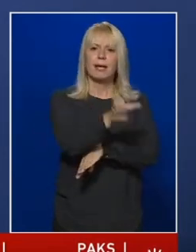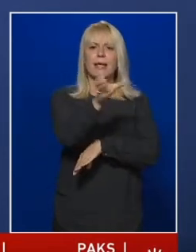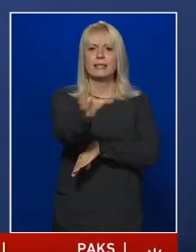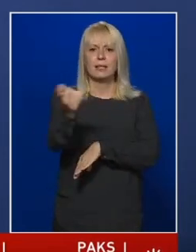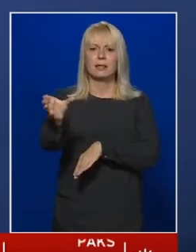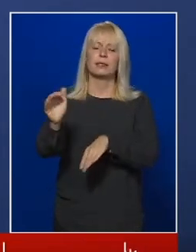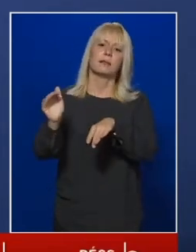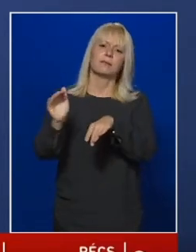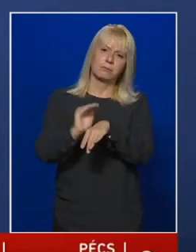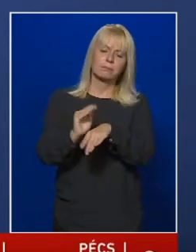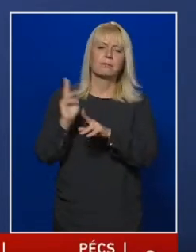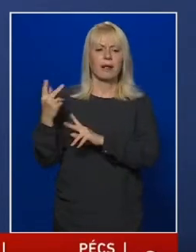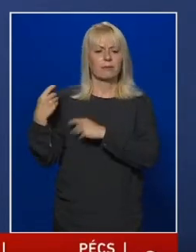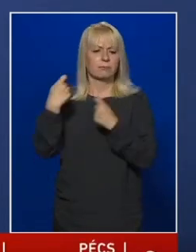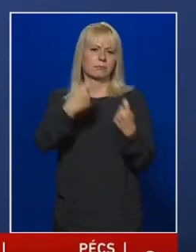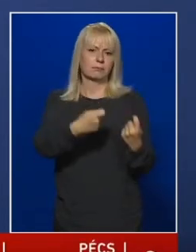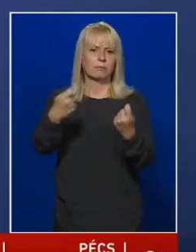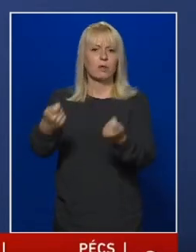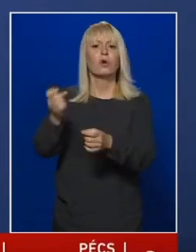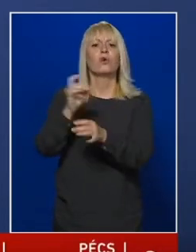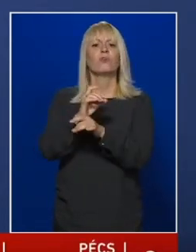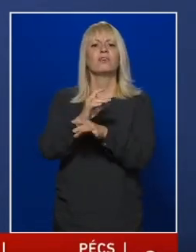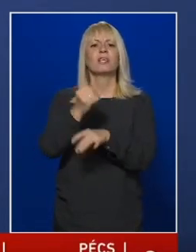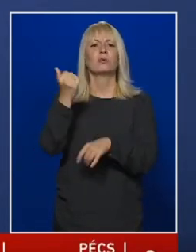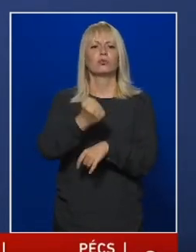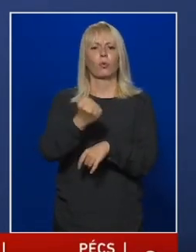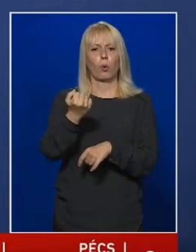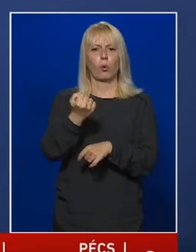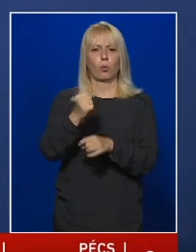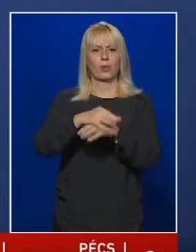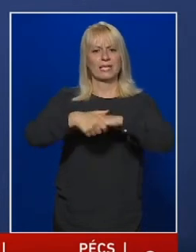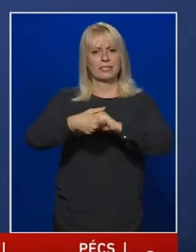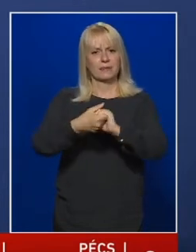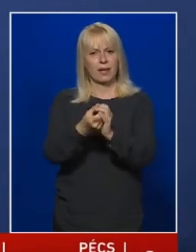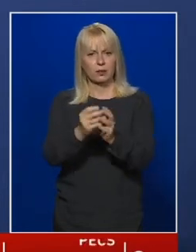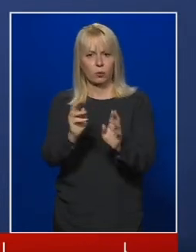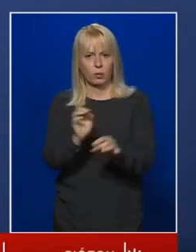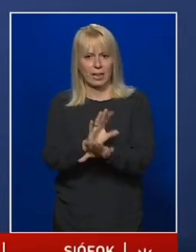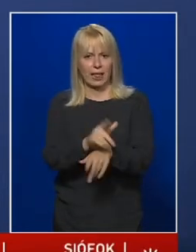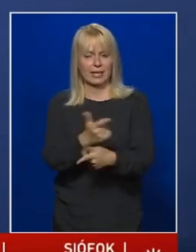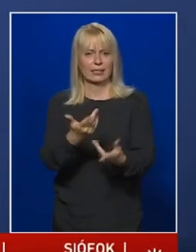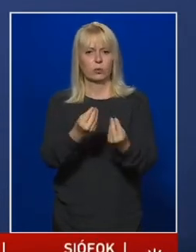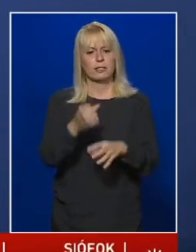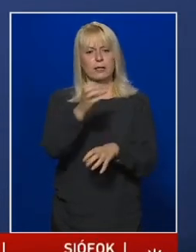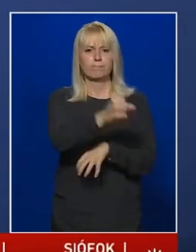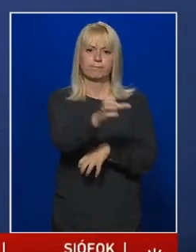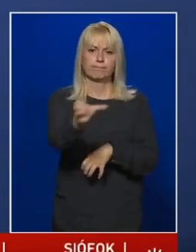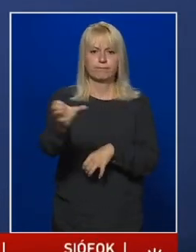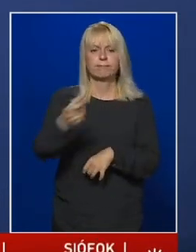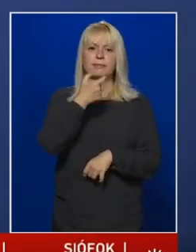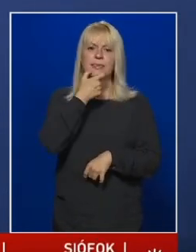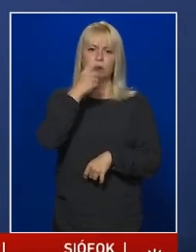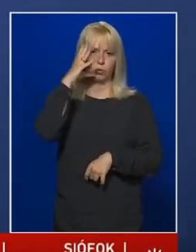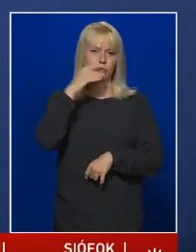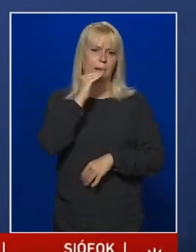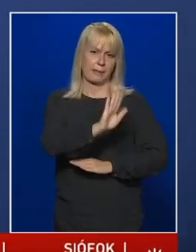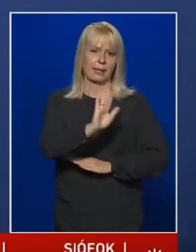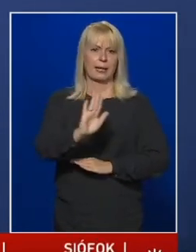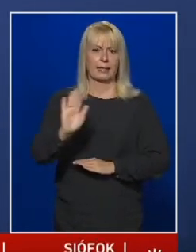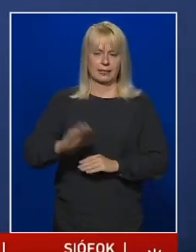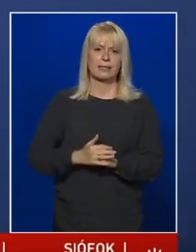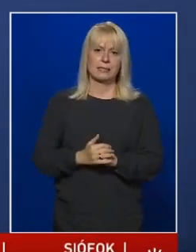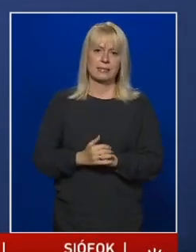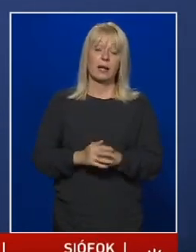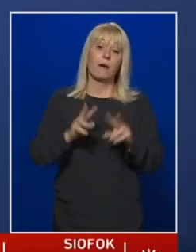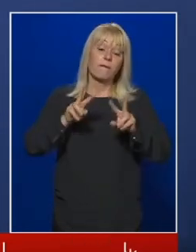bocsássanak rendelkezésre vírusölő, kézfertőtlenítő hatású szereket az idős emberek részére,